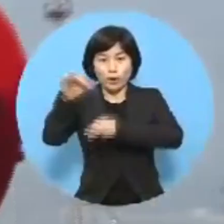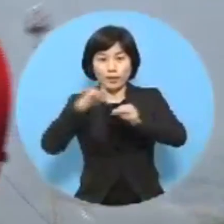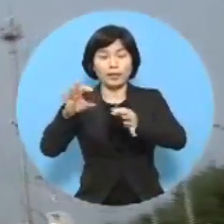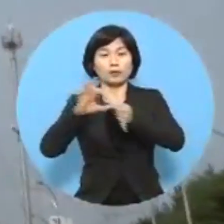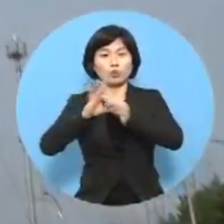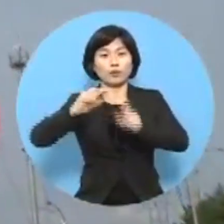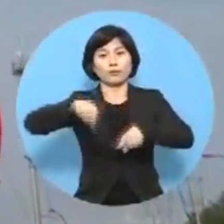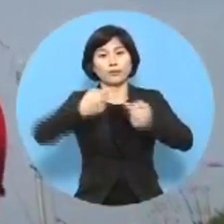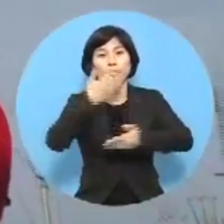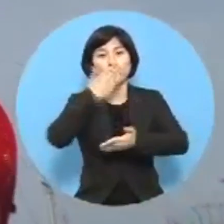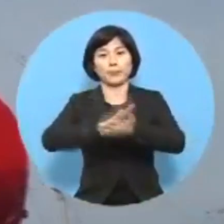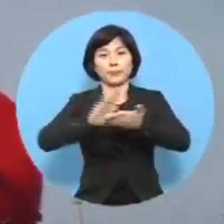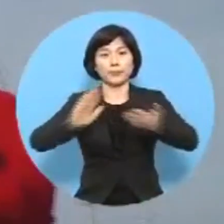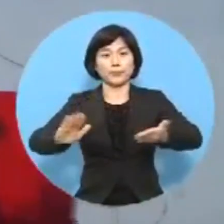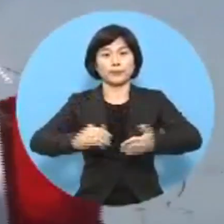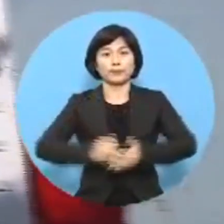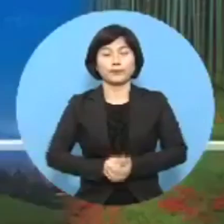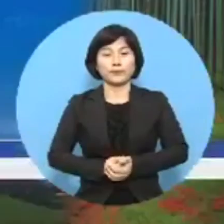통해 참여할 수 있습니다.